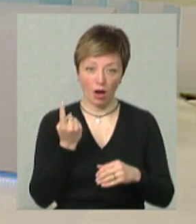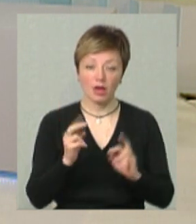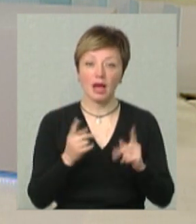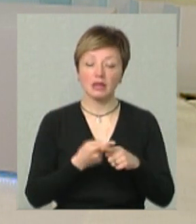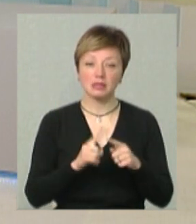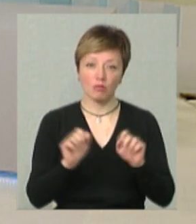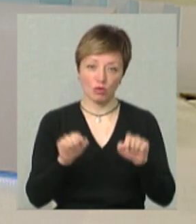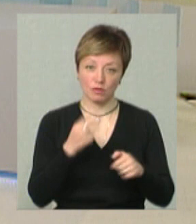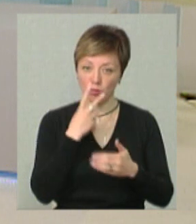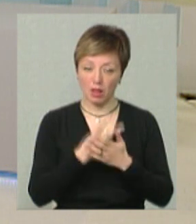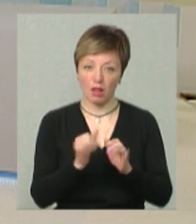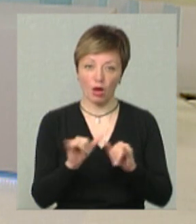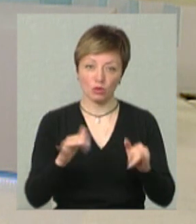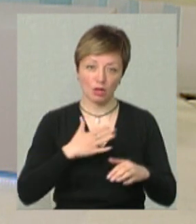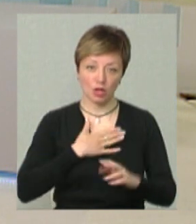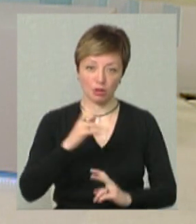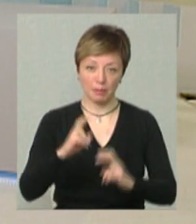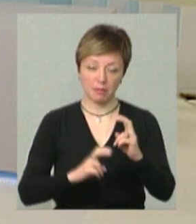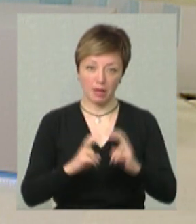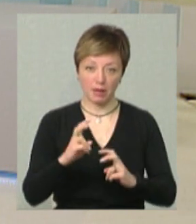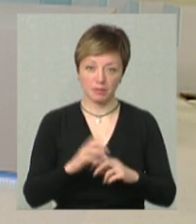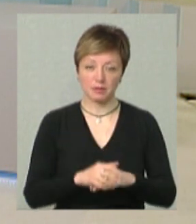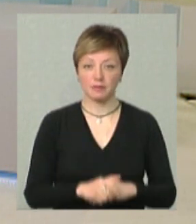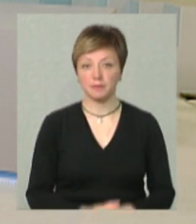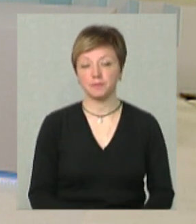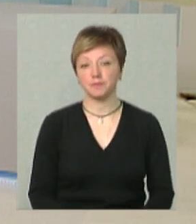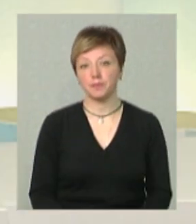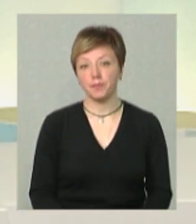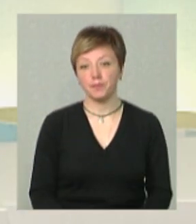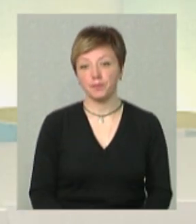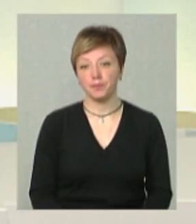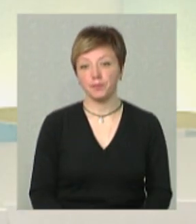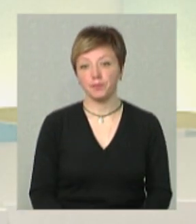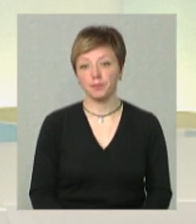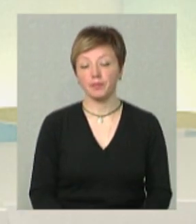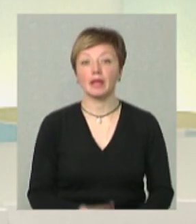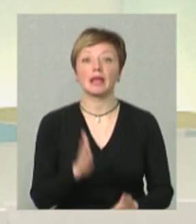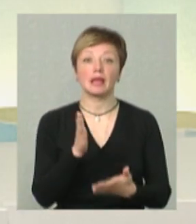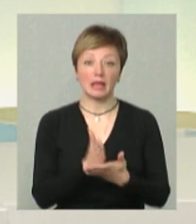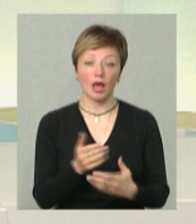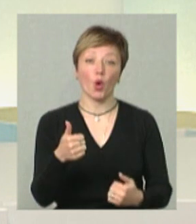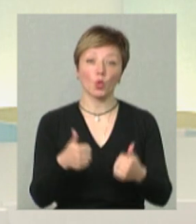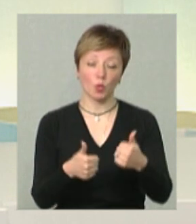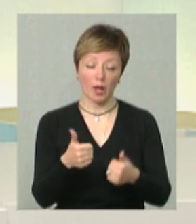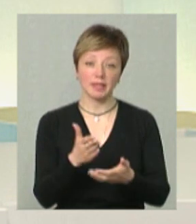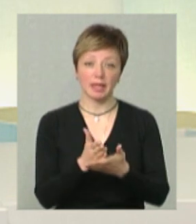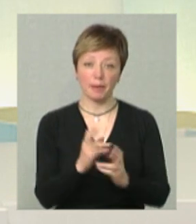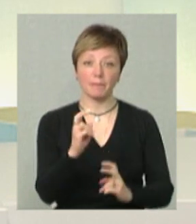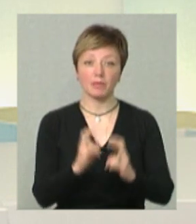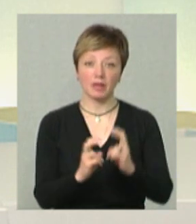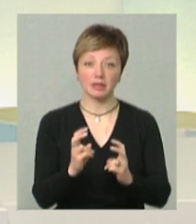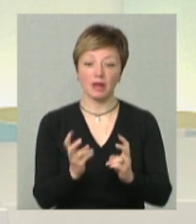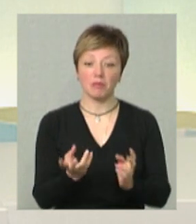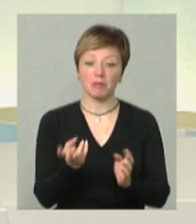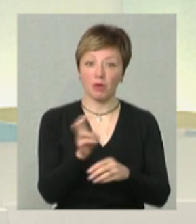як це може відобразитись на розвитку наших підприємств, ті які давно працюють тут. Є конкуренція і є дійсно підприємства, які